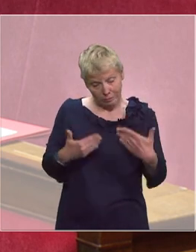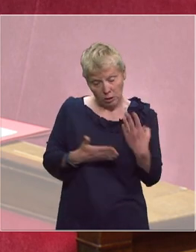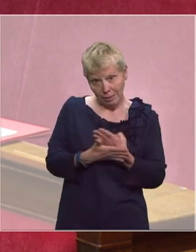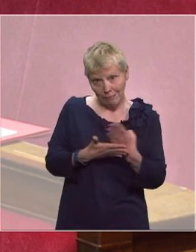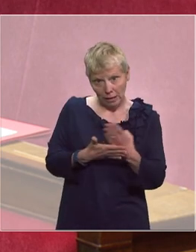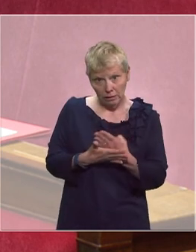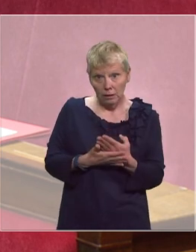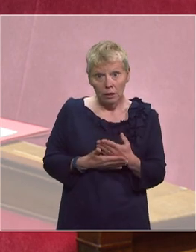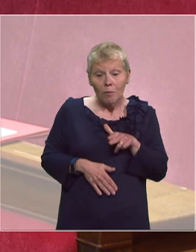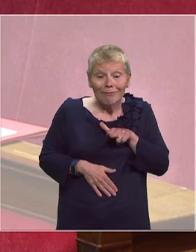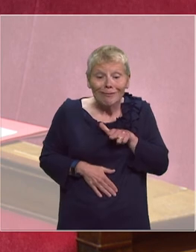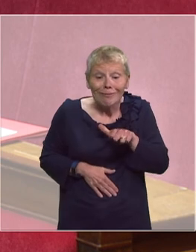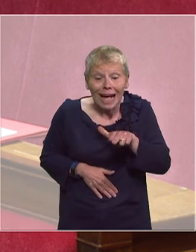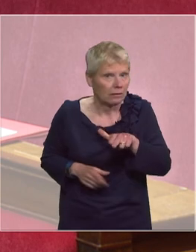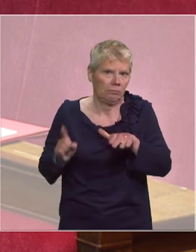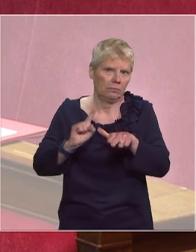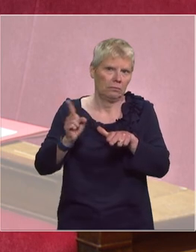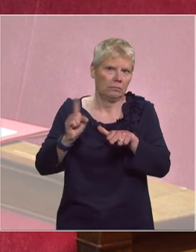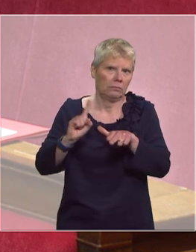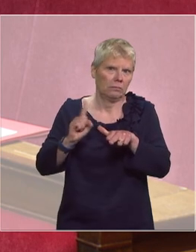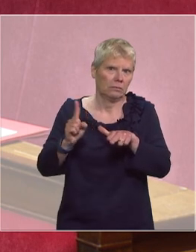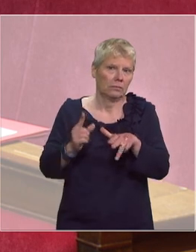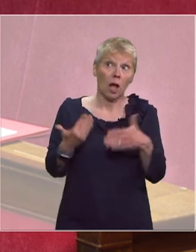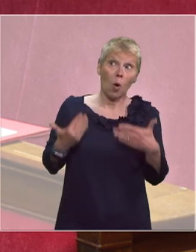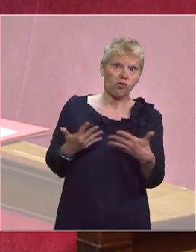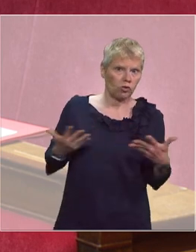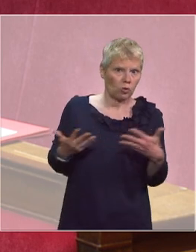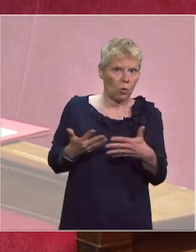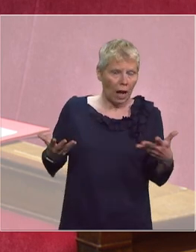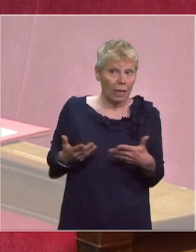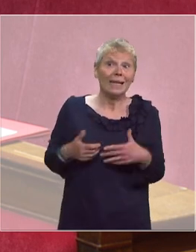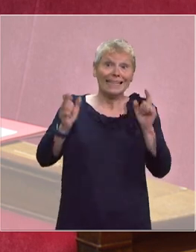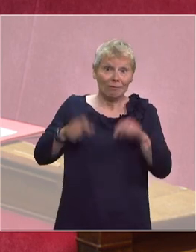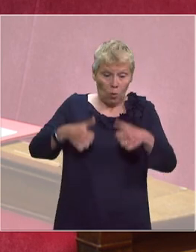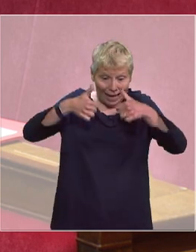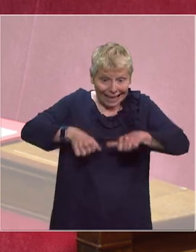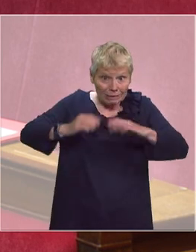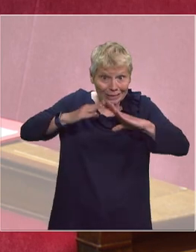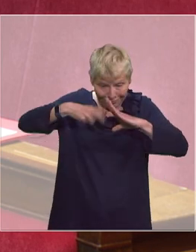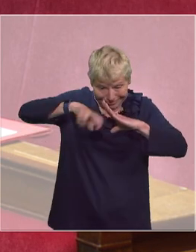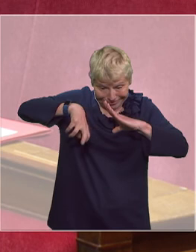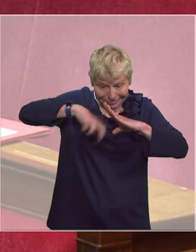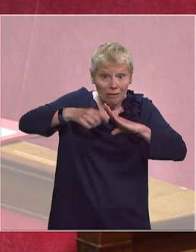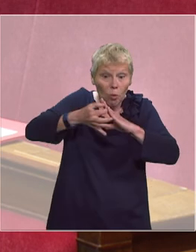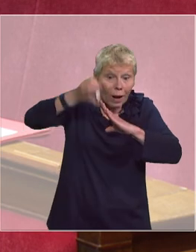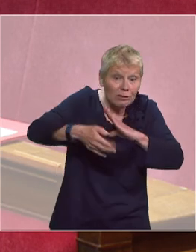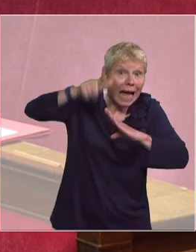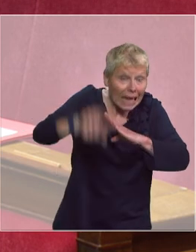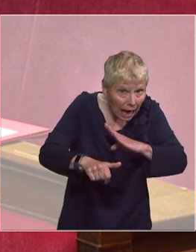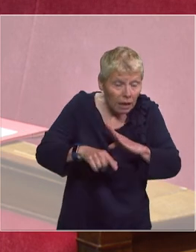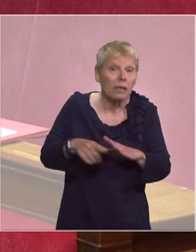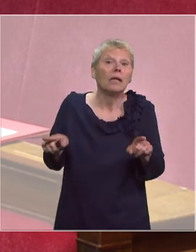Ce n'est pas pour demain. Aujourd'hui, l'impératif, c'est de faire en sorte que le confinement fonctionne. L'impératif, c'est de faire en sorte que le